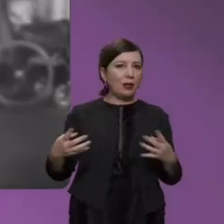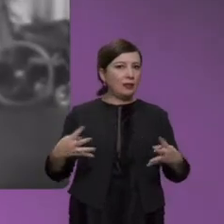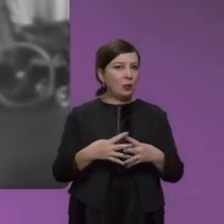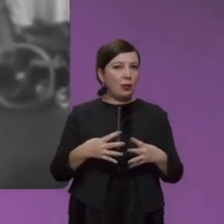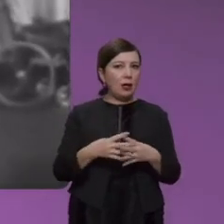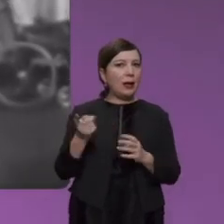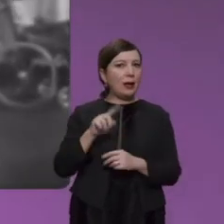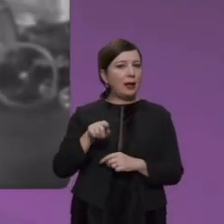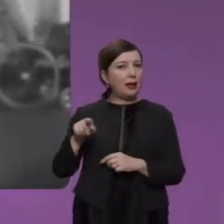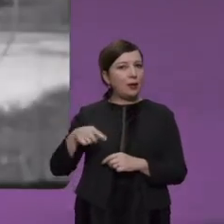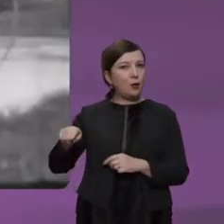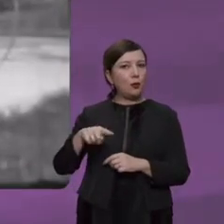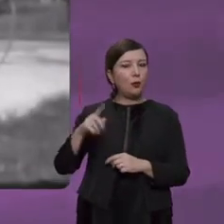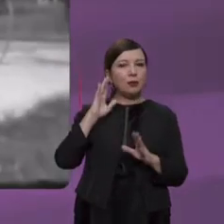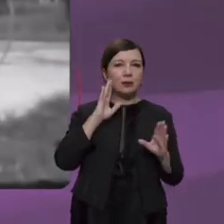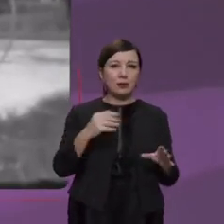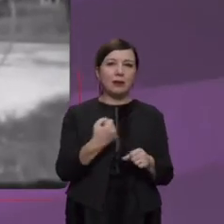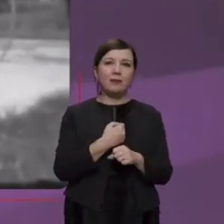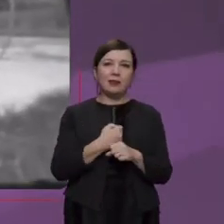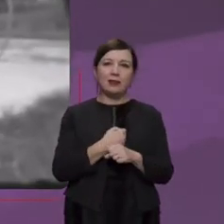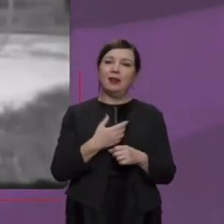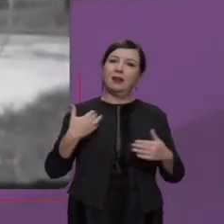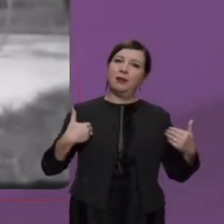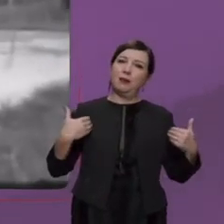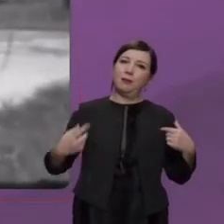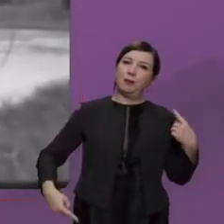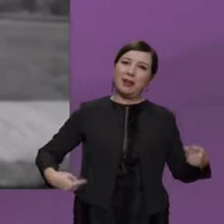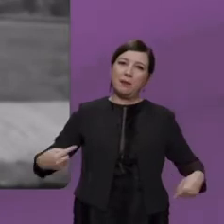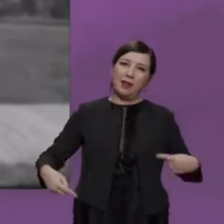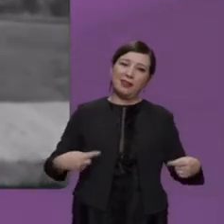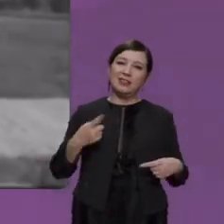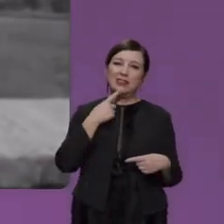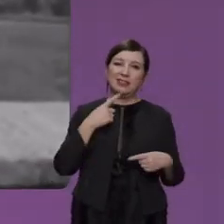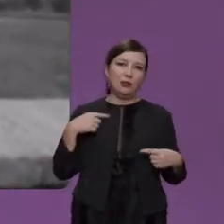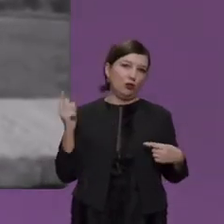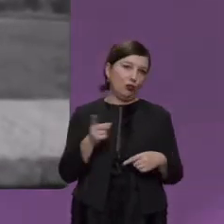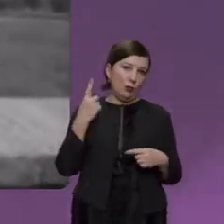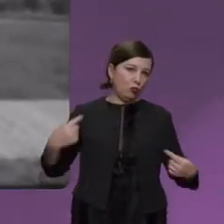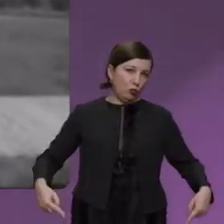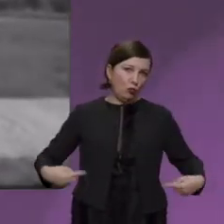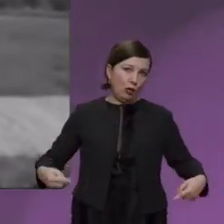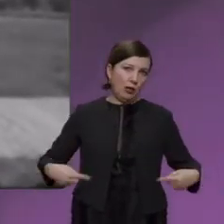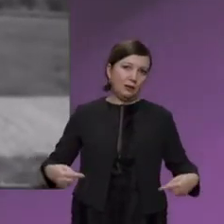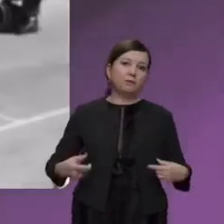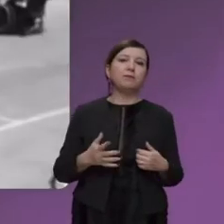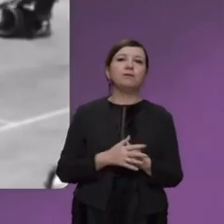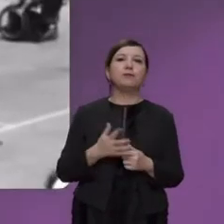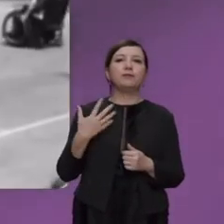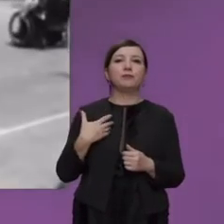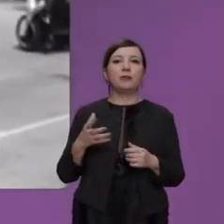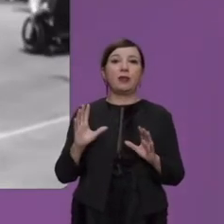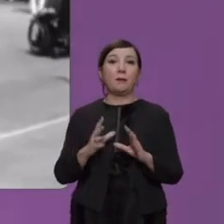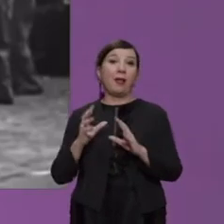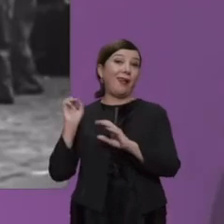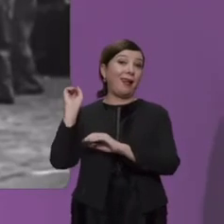durante la guerra e anche lui si è occupato di paraplegici, soprattutto di quelli che stavano in carrozzella, lanciava